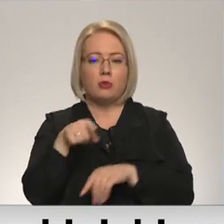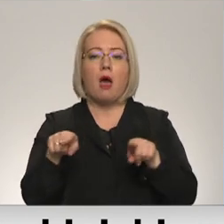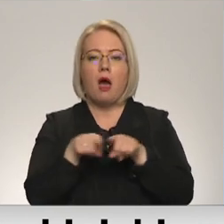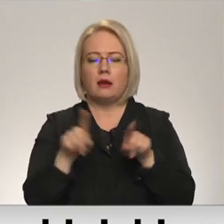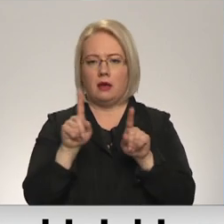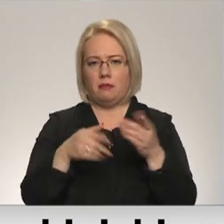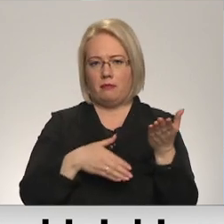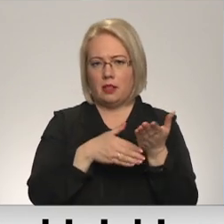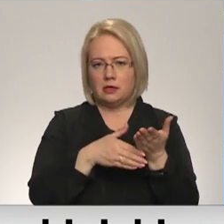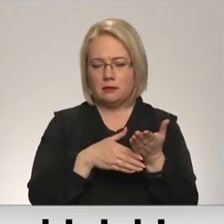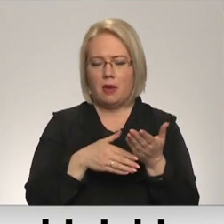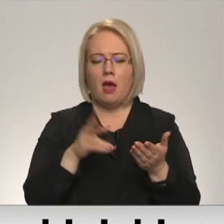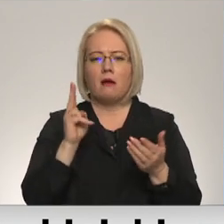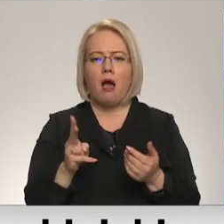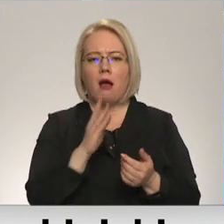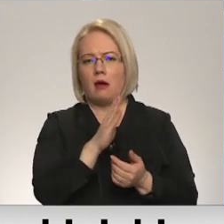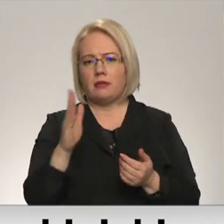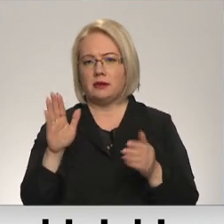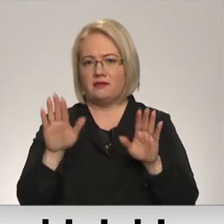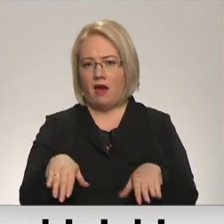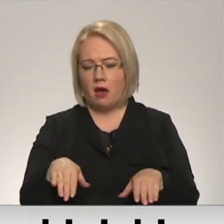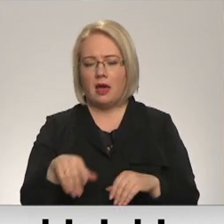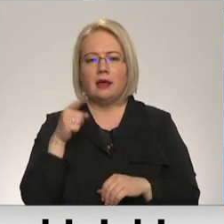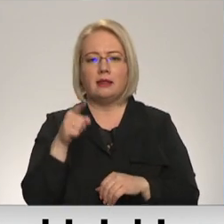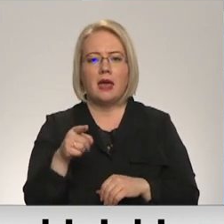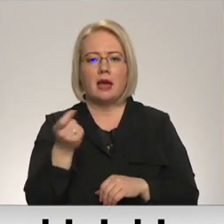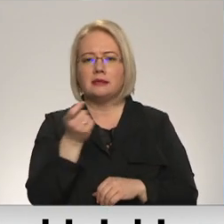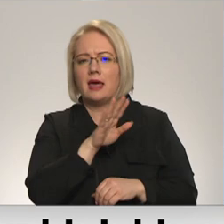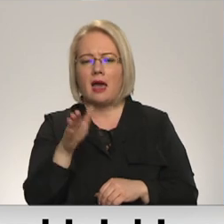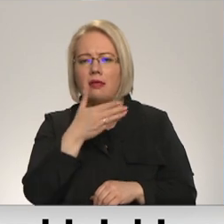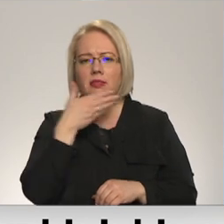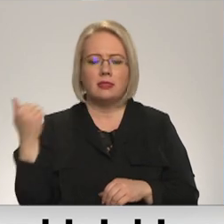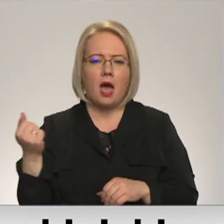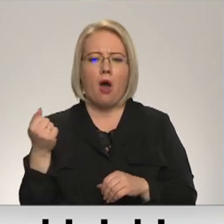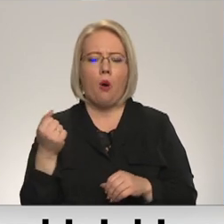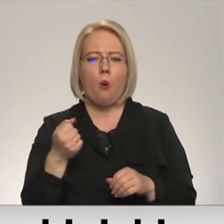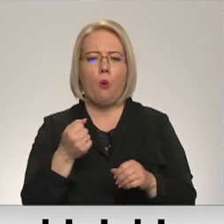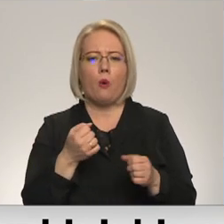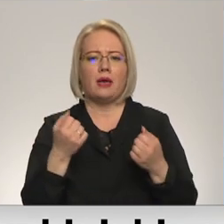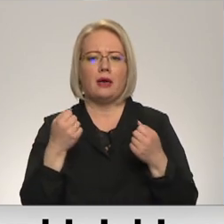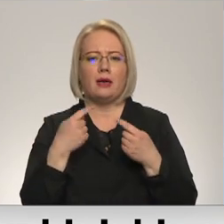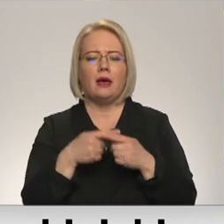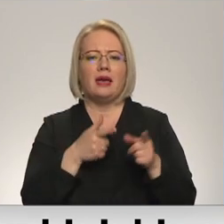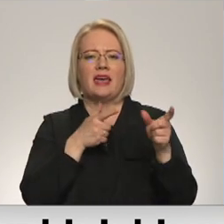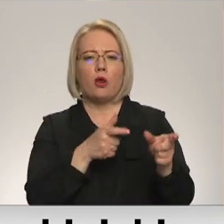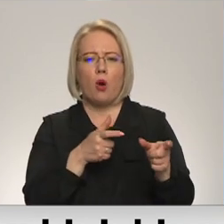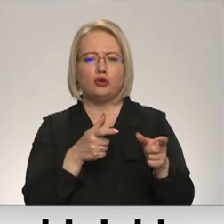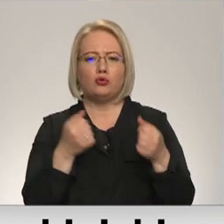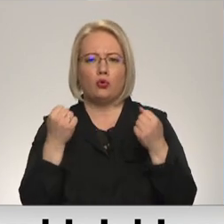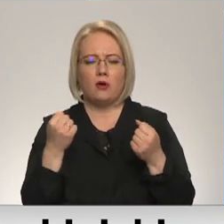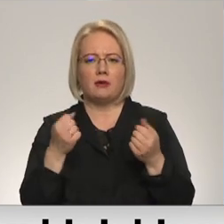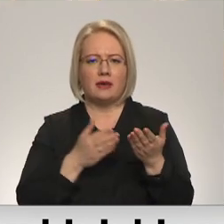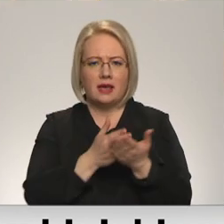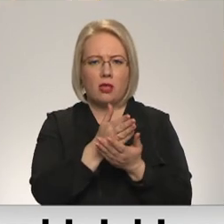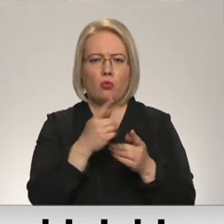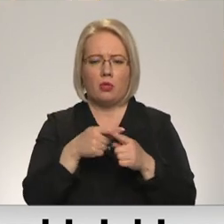palīdzība, kā kurš var. Šobrīd tie, kas nav nekad rokās turējuši ieročus, iet ar ieročiem aizstāvēties.